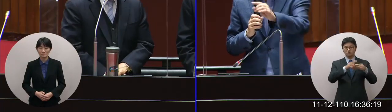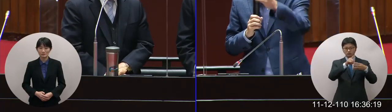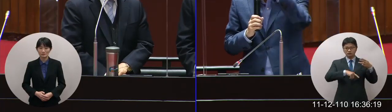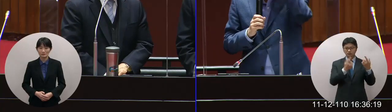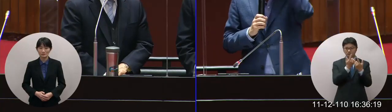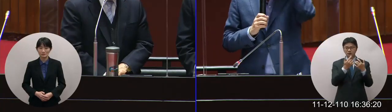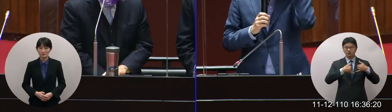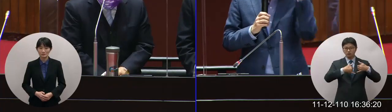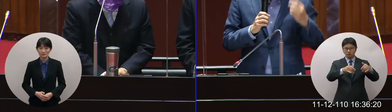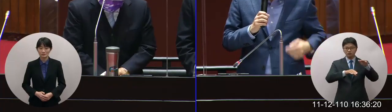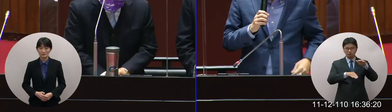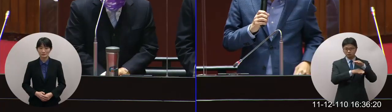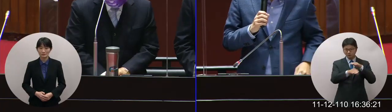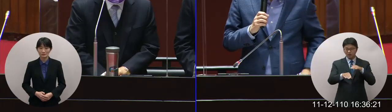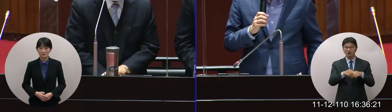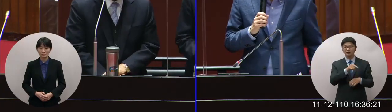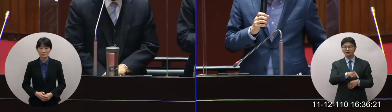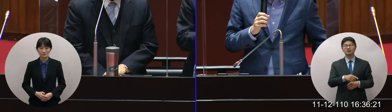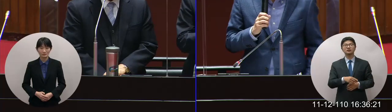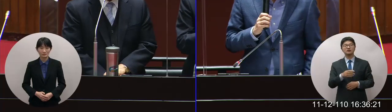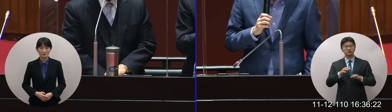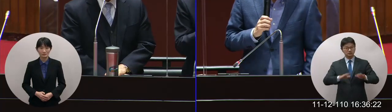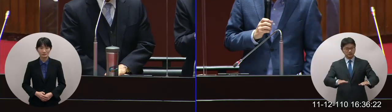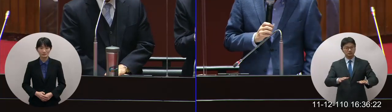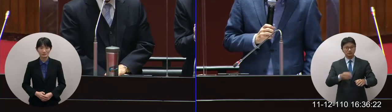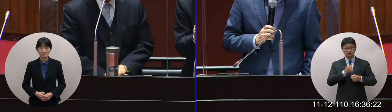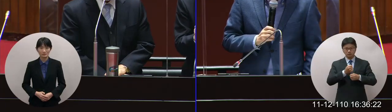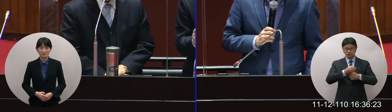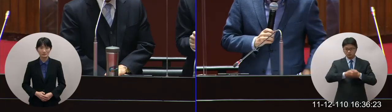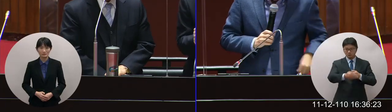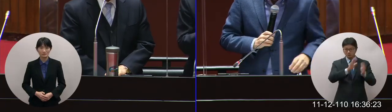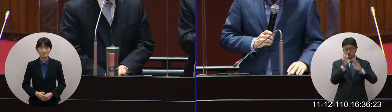這個部長你知道嗎中豐北路交流道講論現在